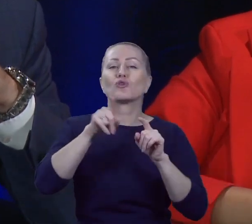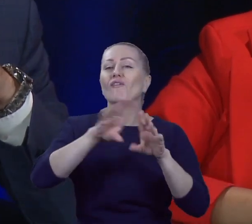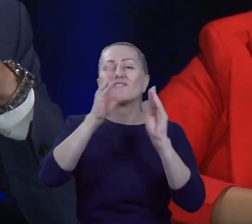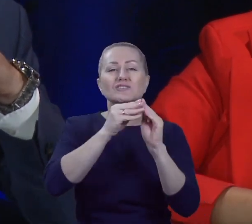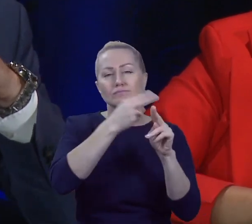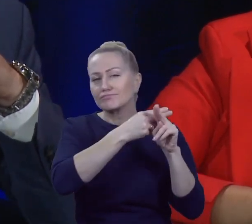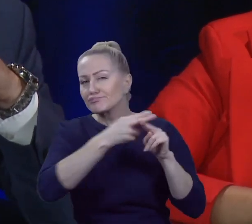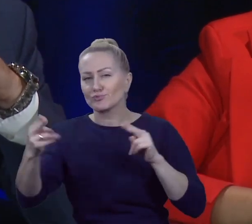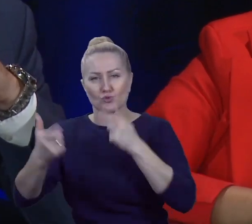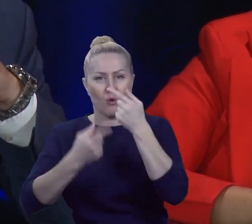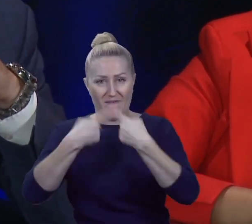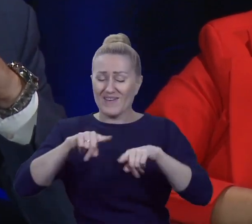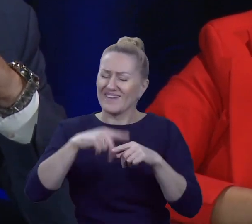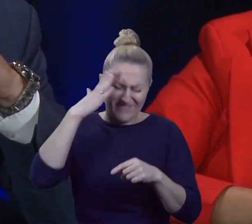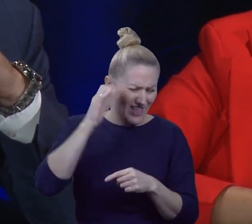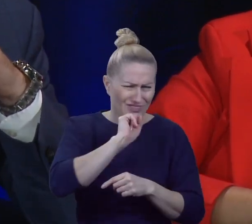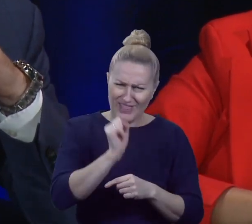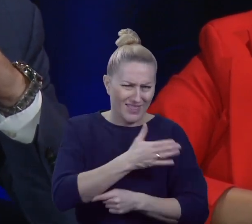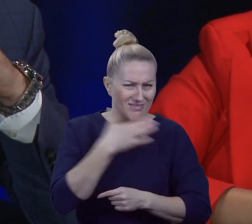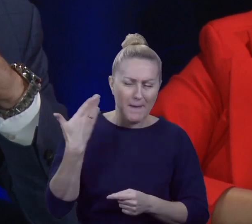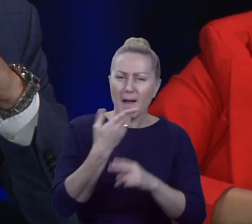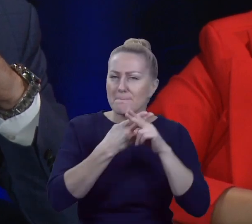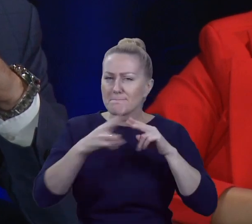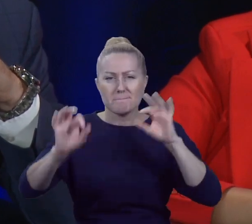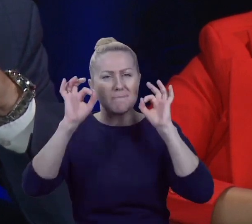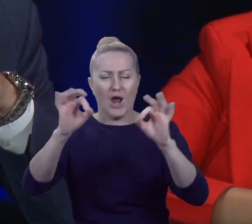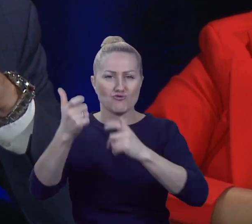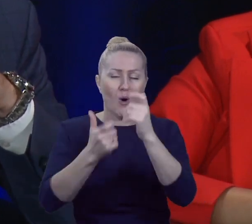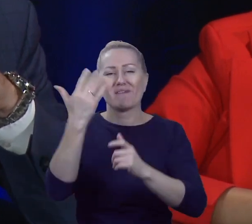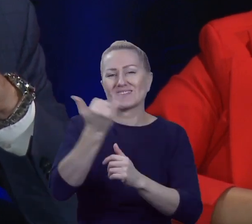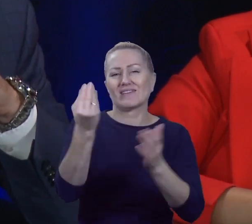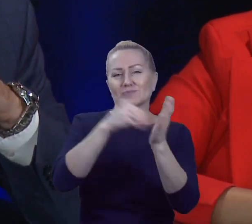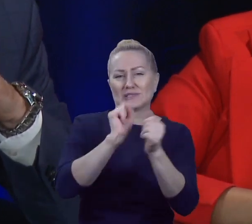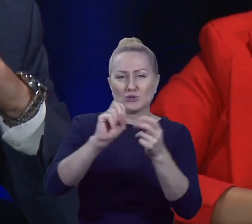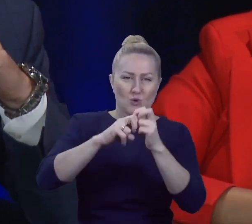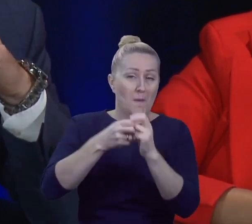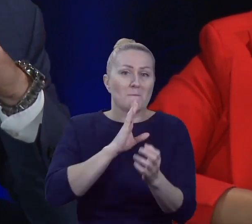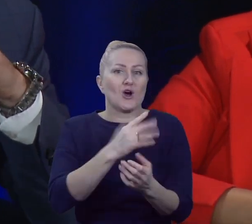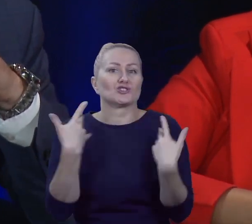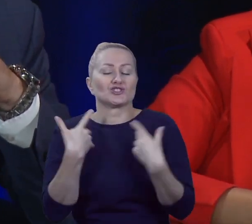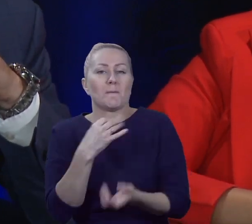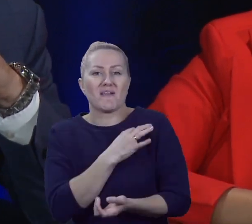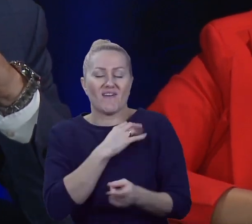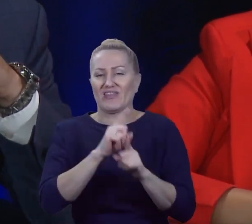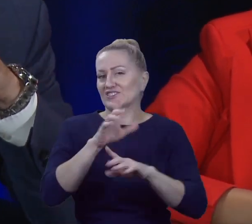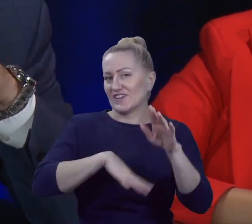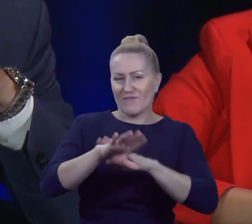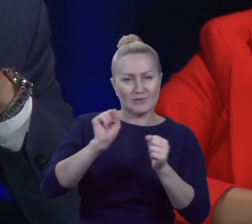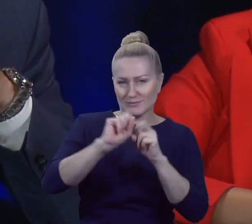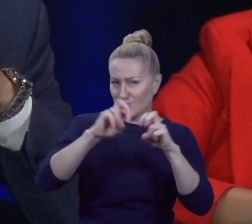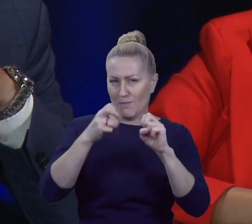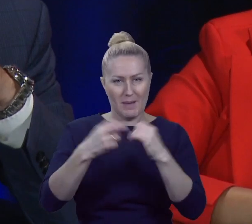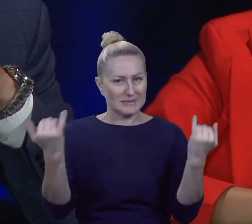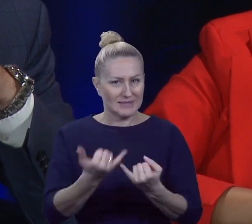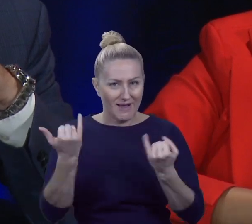jak powinno, nigdy nie jest tak, jak powinno, żeby była jasność, bo przecież zawsze zdarzają się problemy, tak jak i w życiu prywatnym, tak i zawodowym, ale w